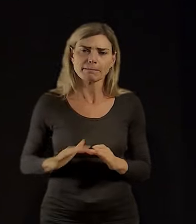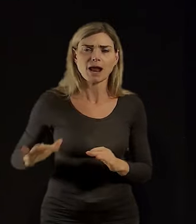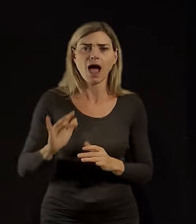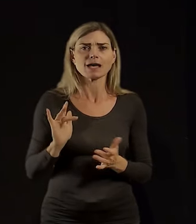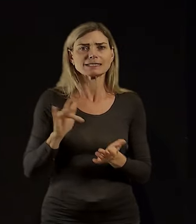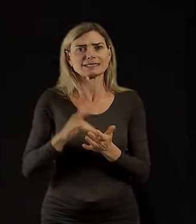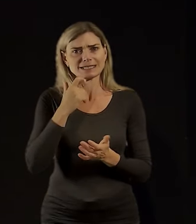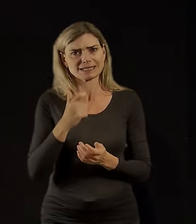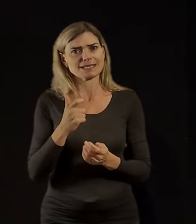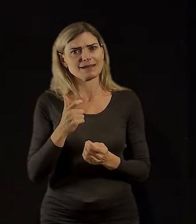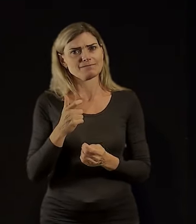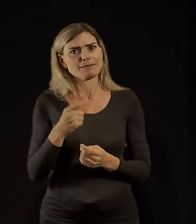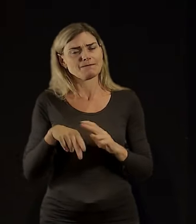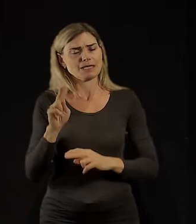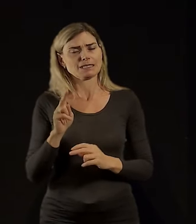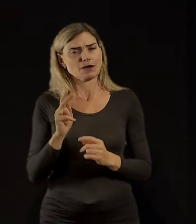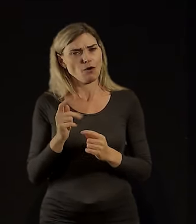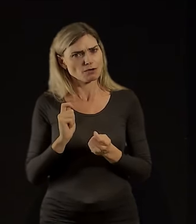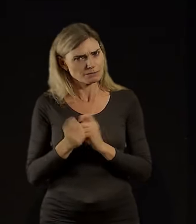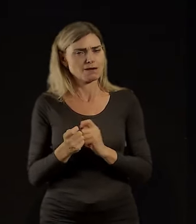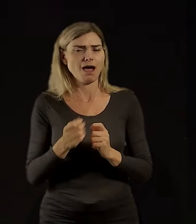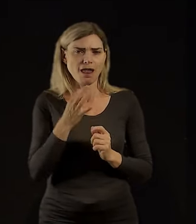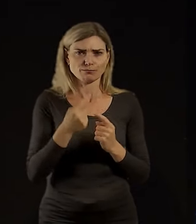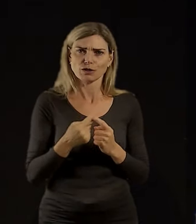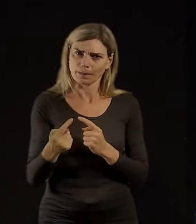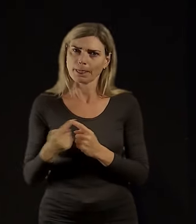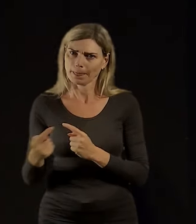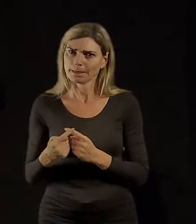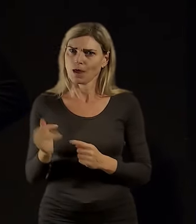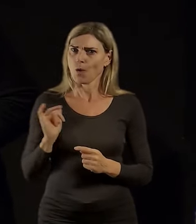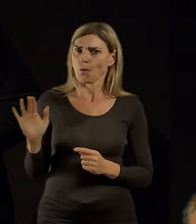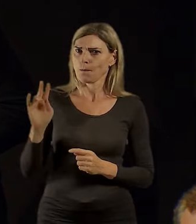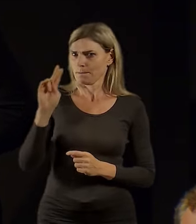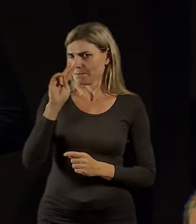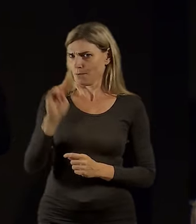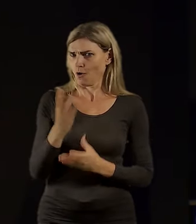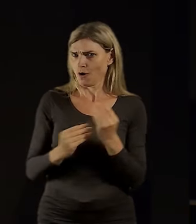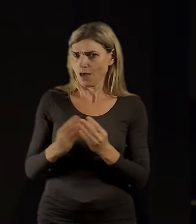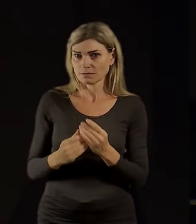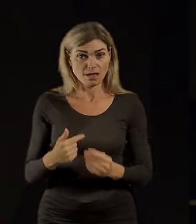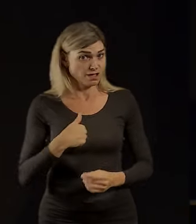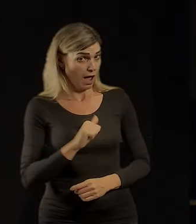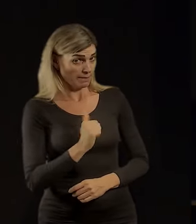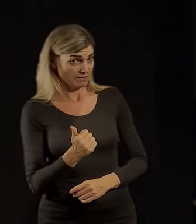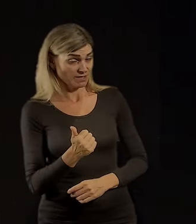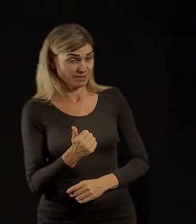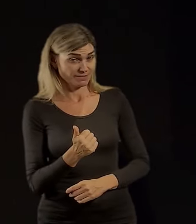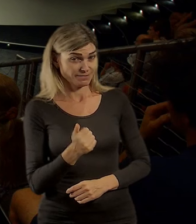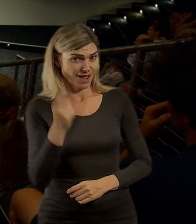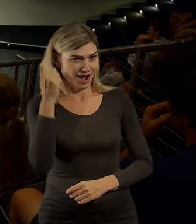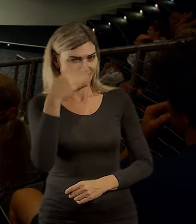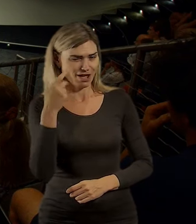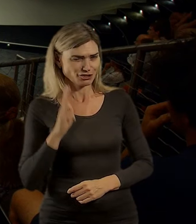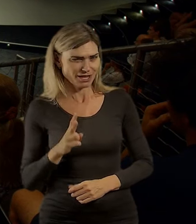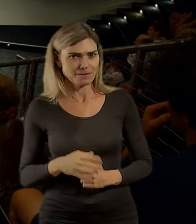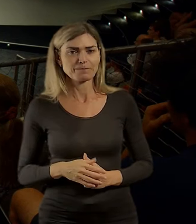z tohohletoho pohledu efektivnější. Prosím. Mám začít. Já chci říct, jsme to